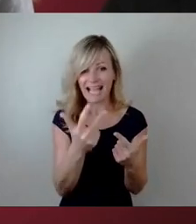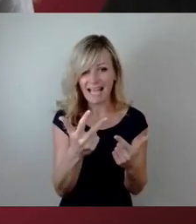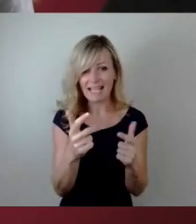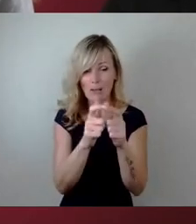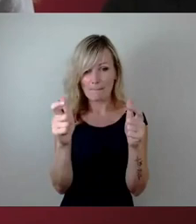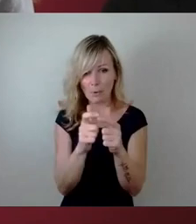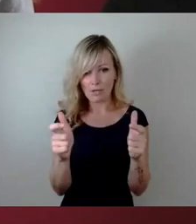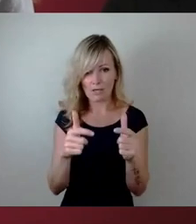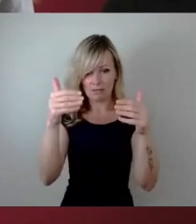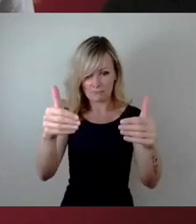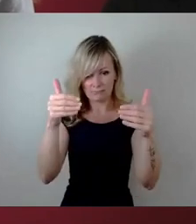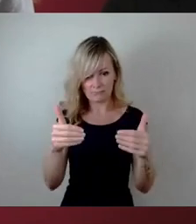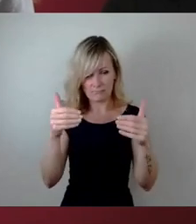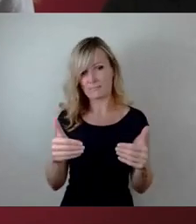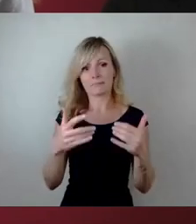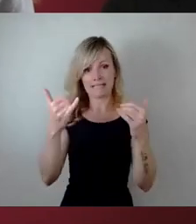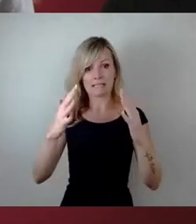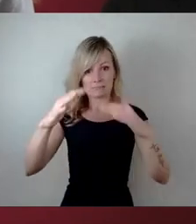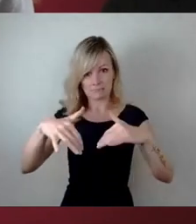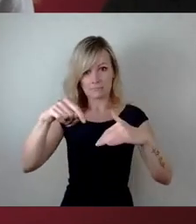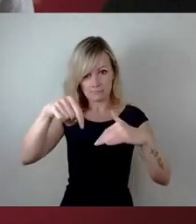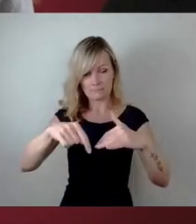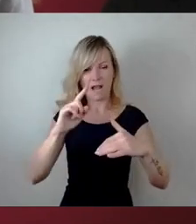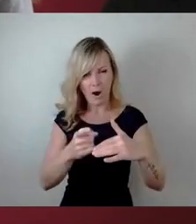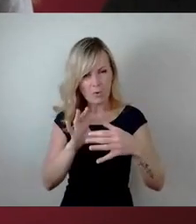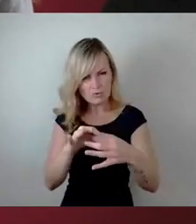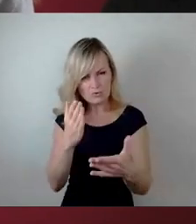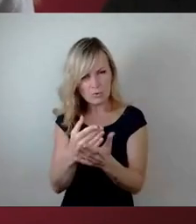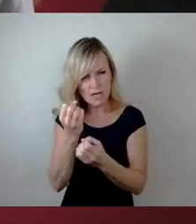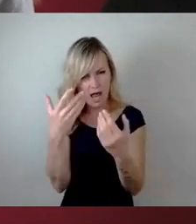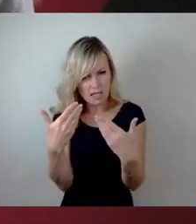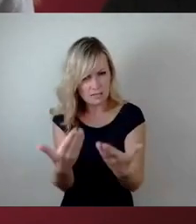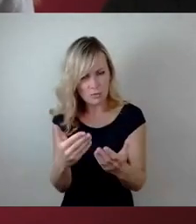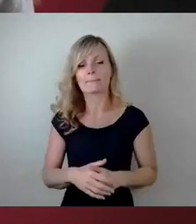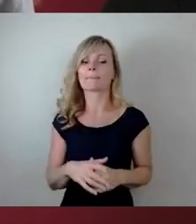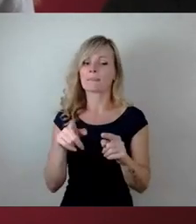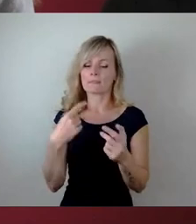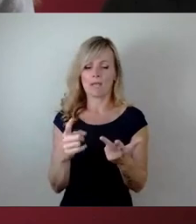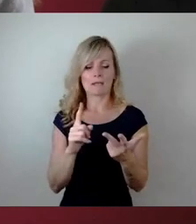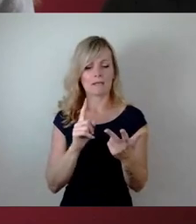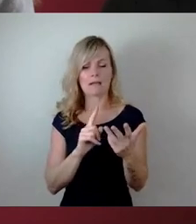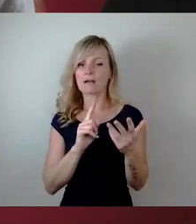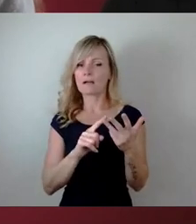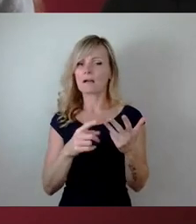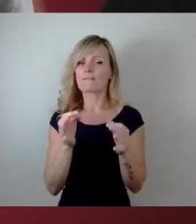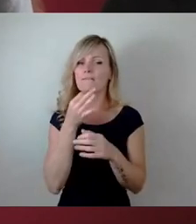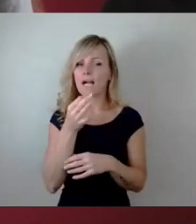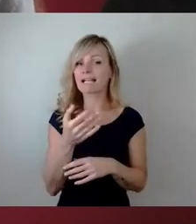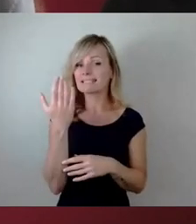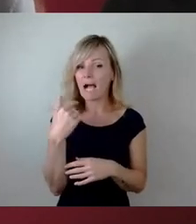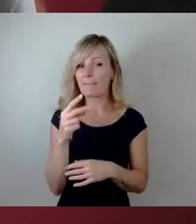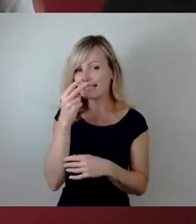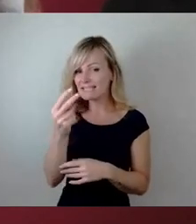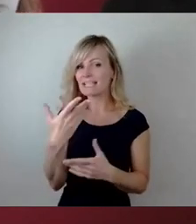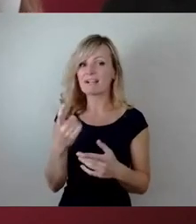jetzigen eingestürzten Zug. Dann ist die nächste Frage, welche Maßnahmen und Eingriffe wären aus damaliger Sicht zur Sicherung der Brücke notwendig